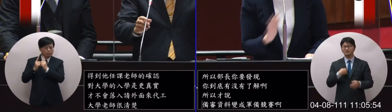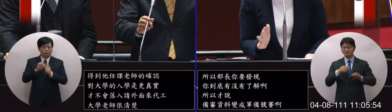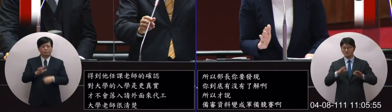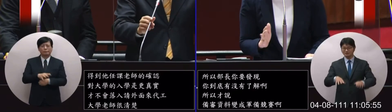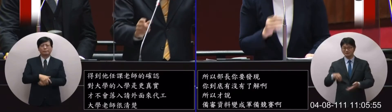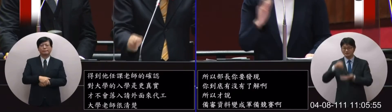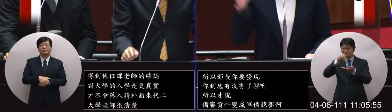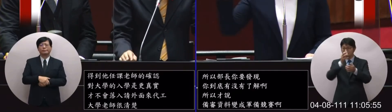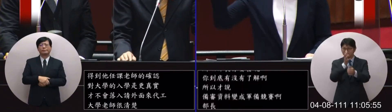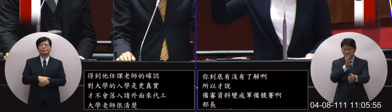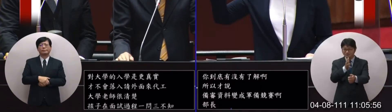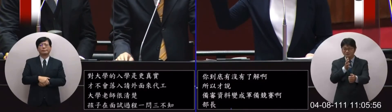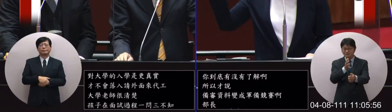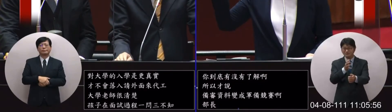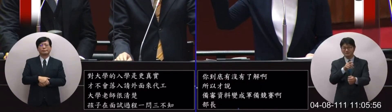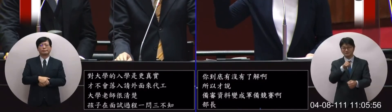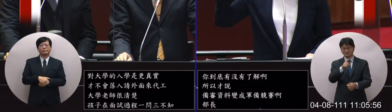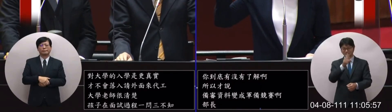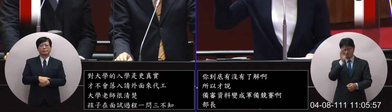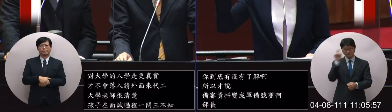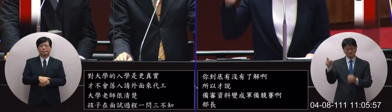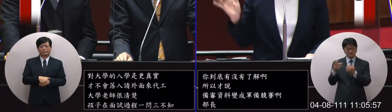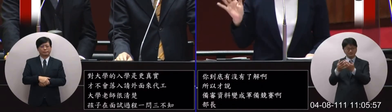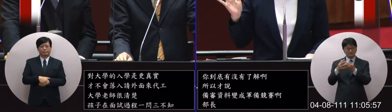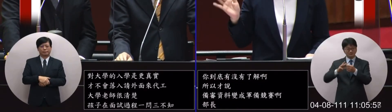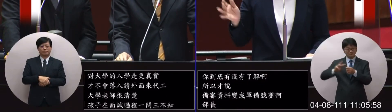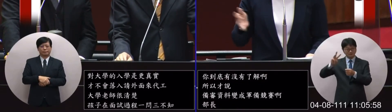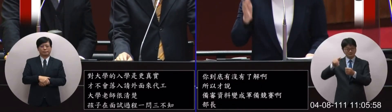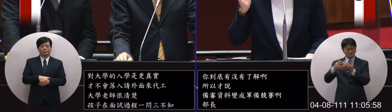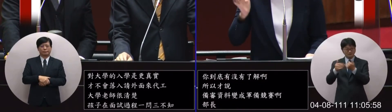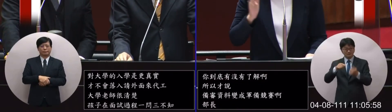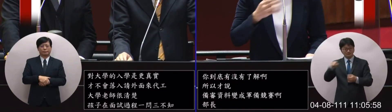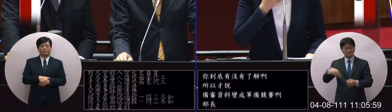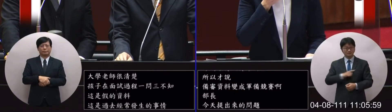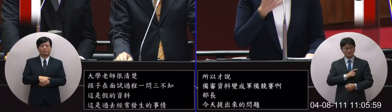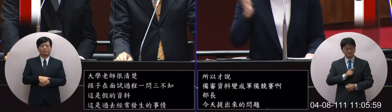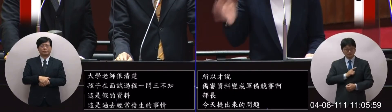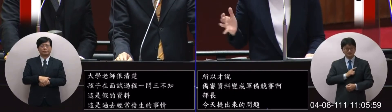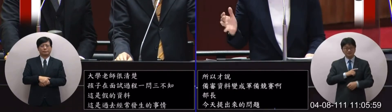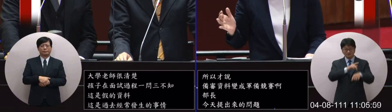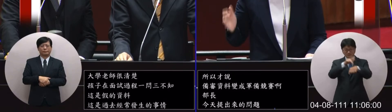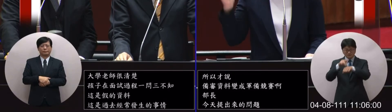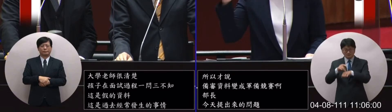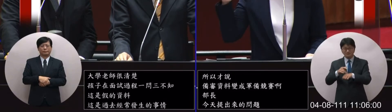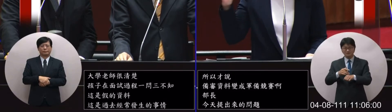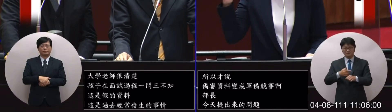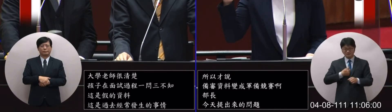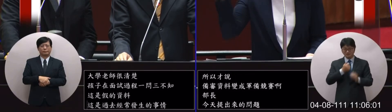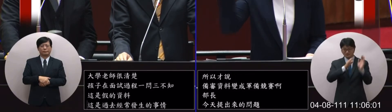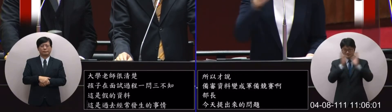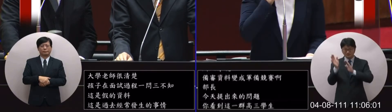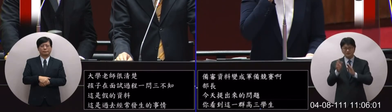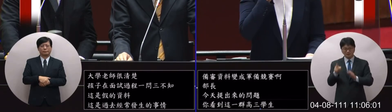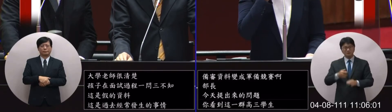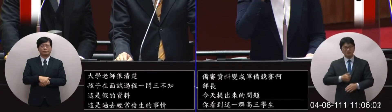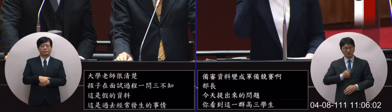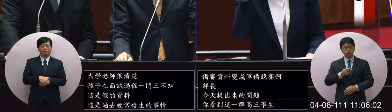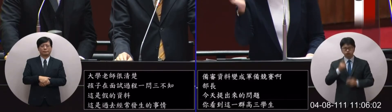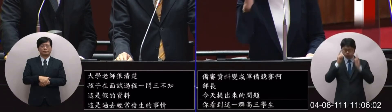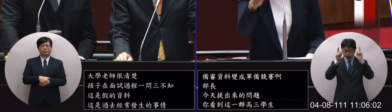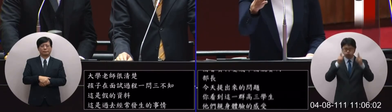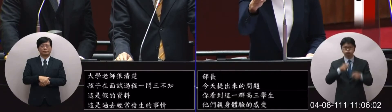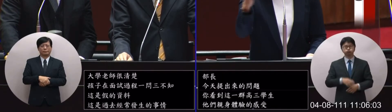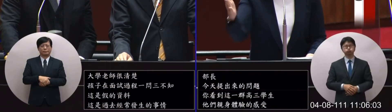的事情出來的問題你看到這一群高三的學生他們親身體驗的感受他們是發出怒吼啊